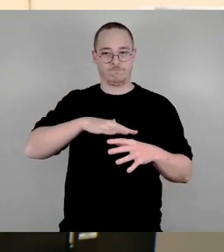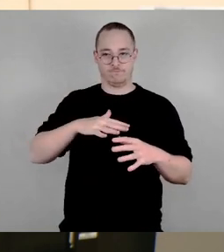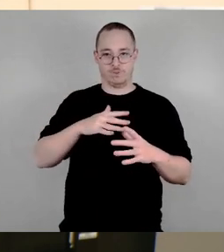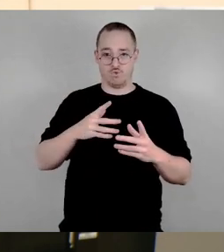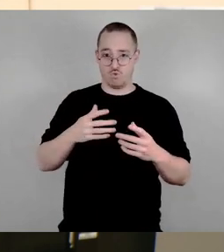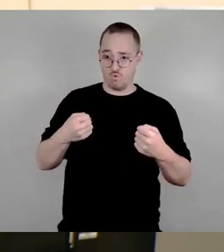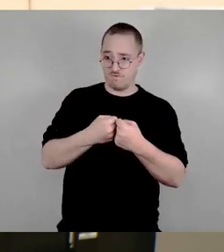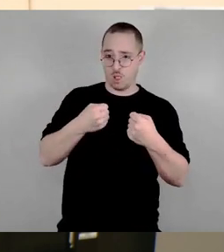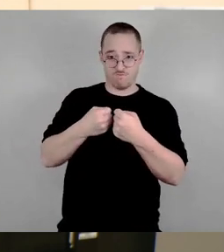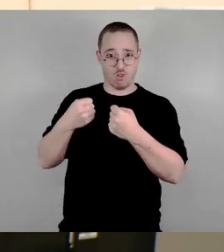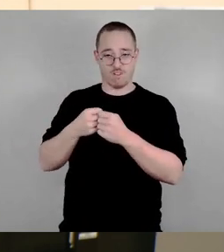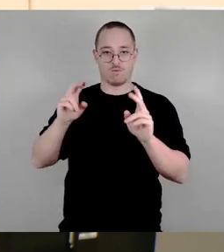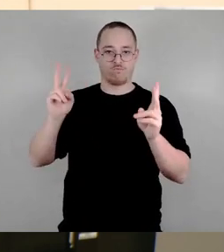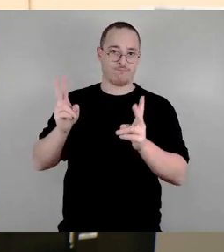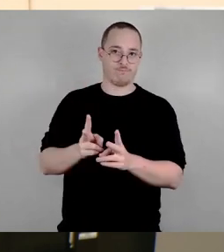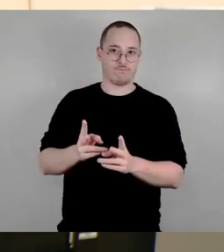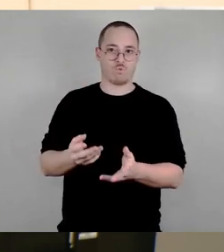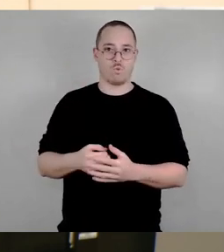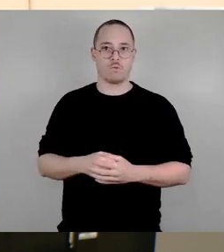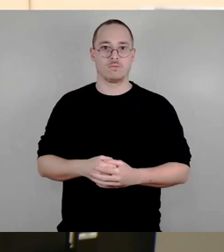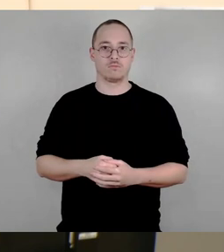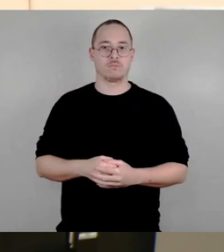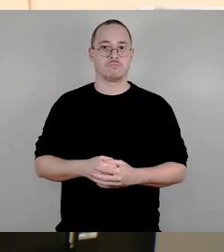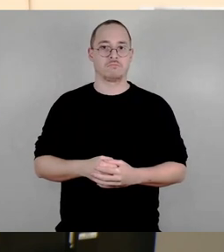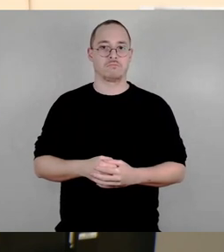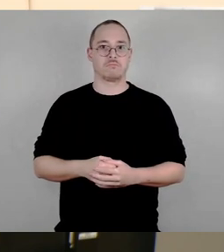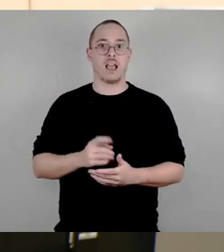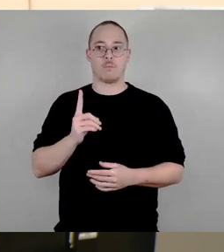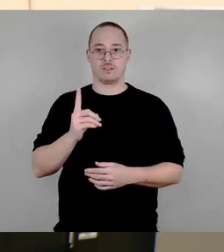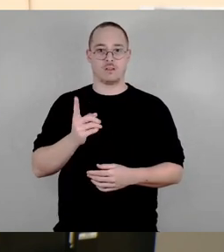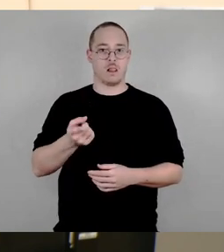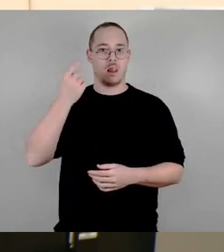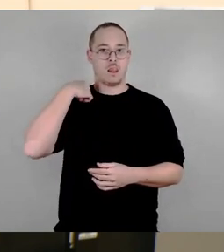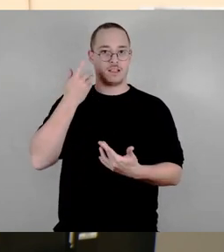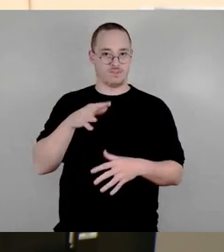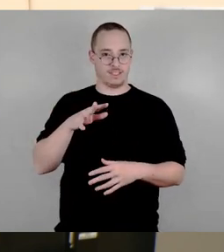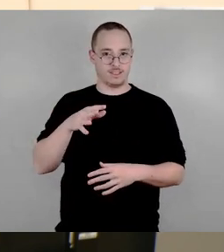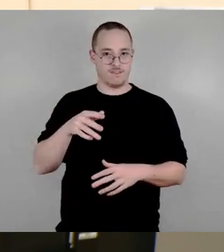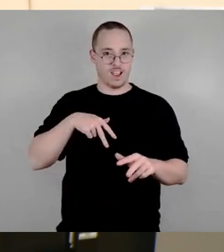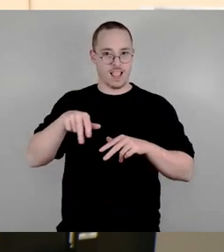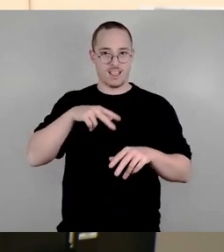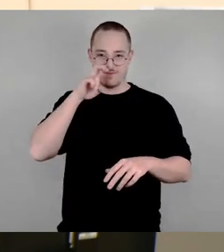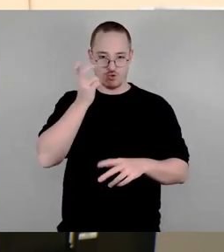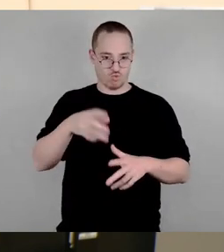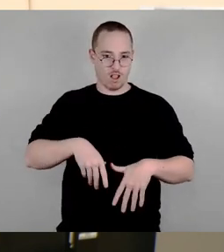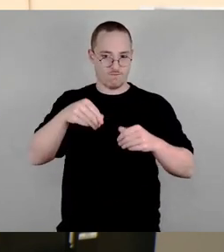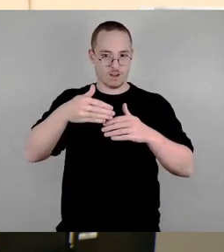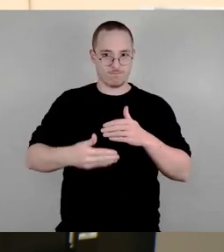und den Rampen, bei denen Radfahrer verletzt wurden. Das ist übrigens